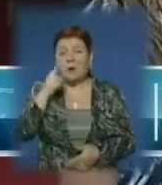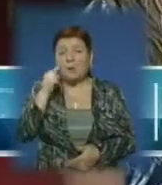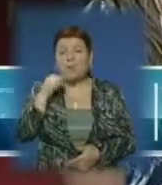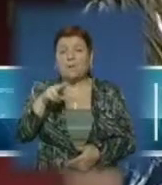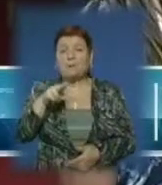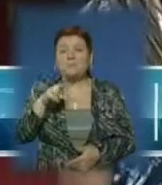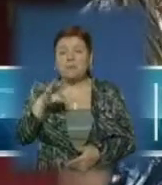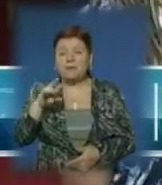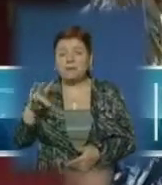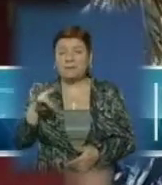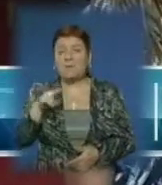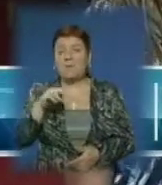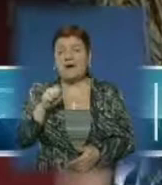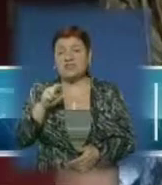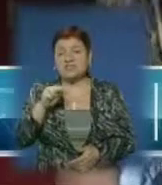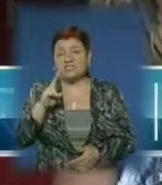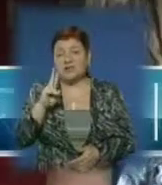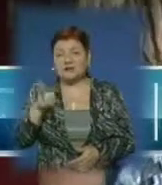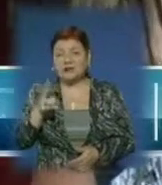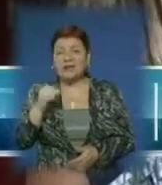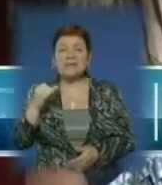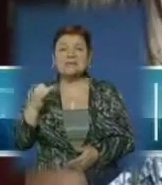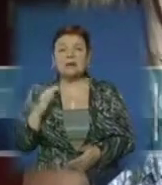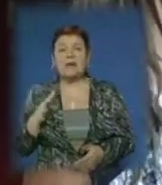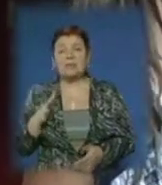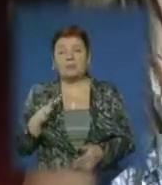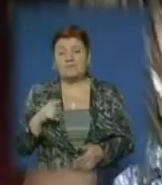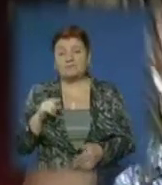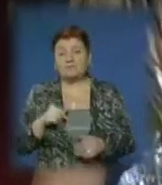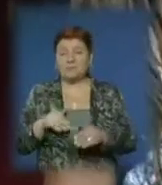бджолами, медом. Історія була саме про це.